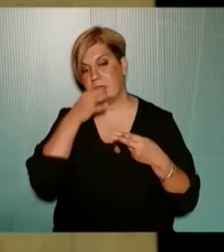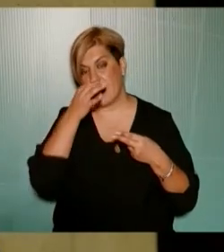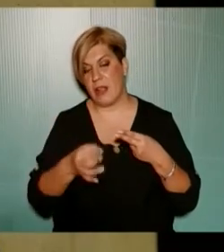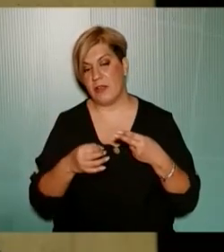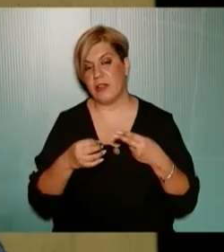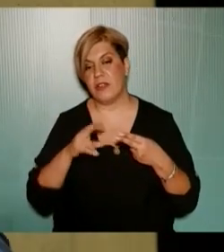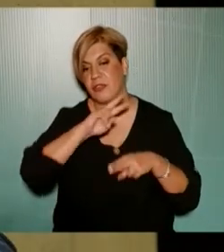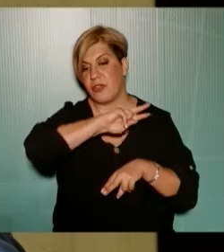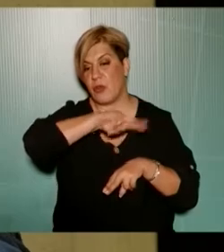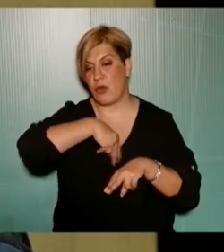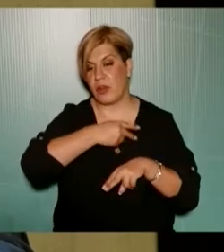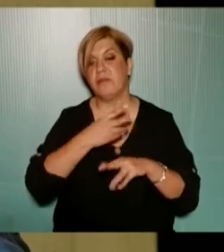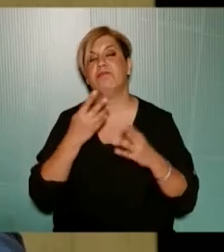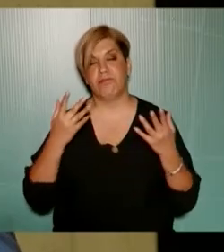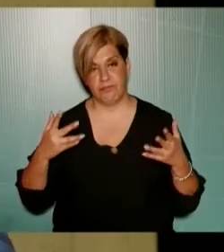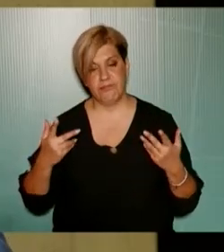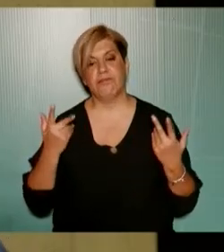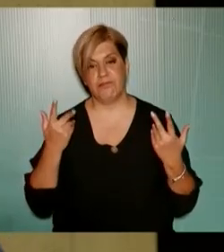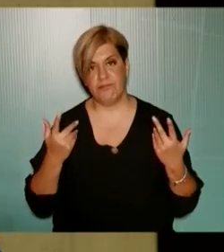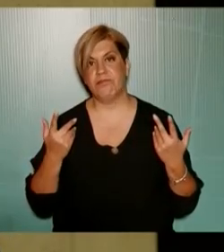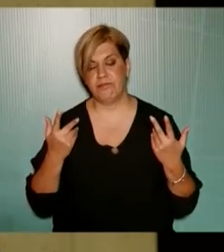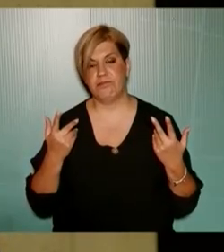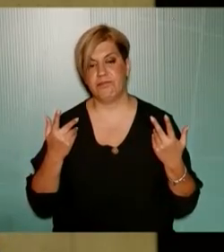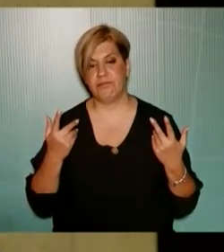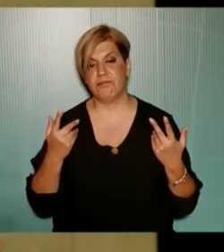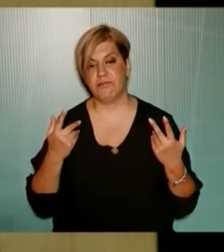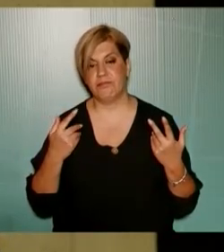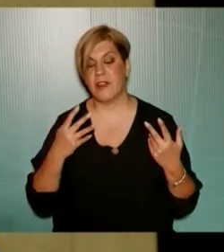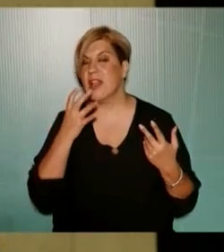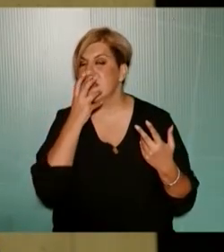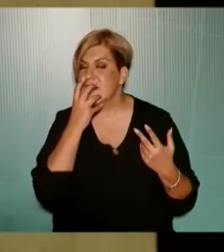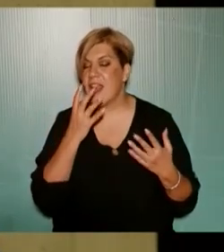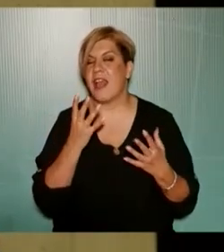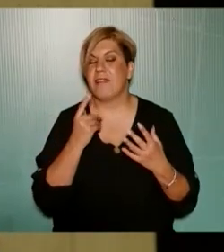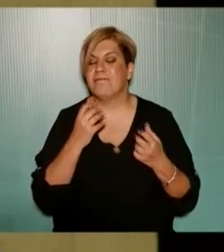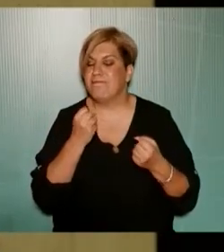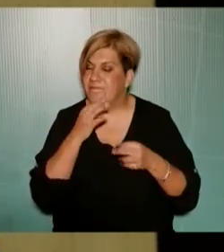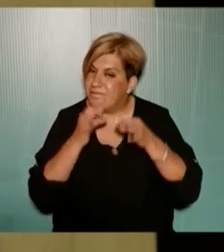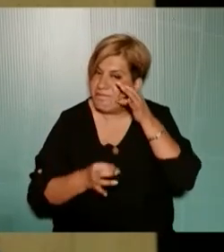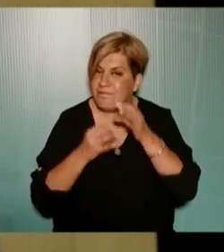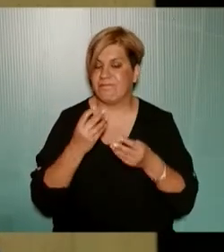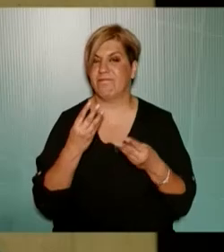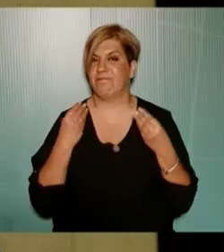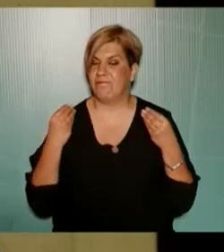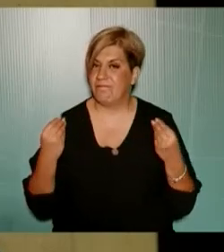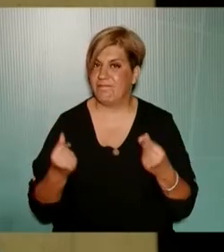δίωρη ιδιαίτερα ζεστή και θερμή συζήτηση